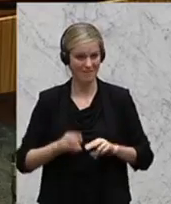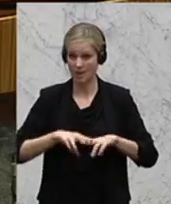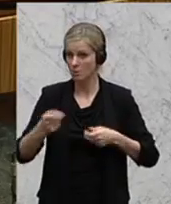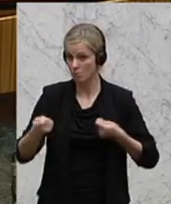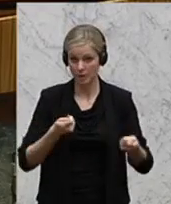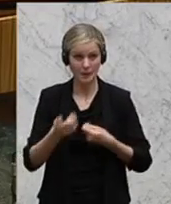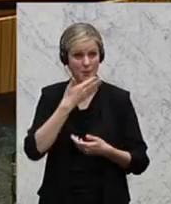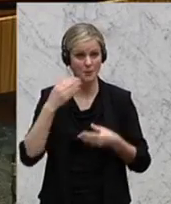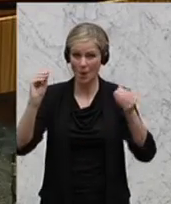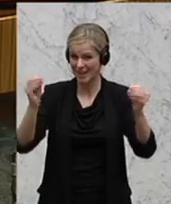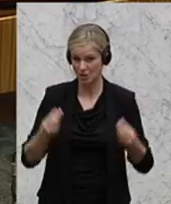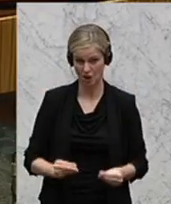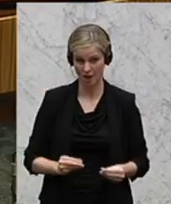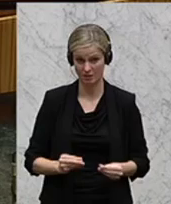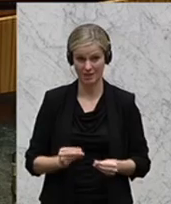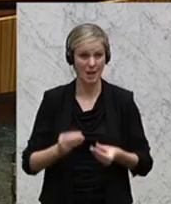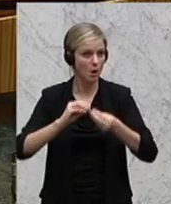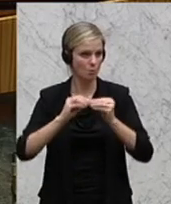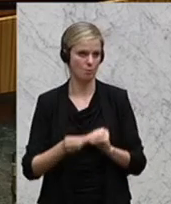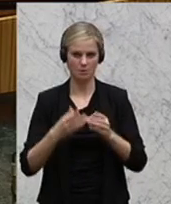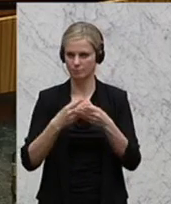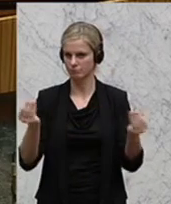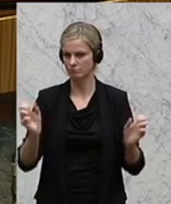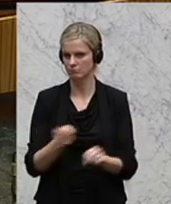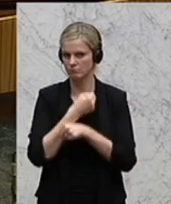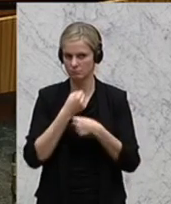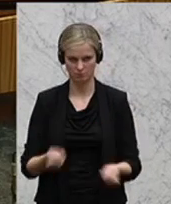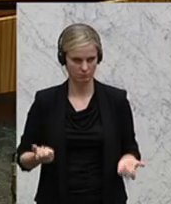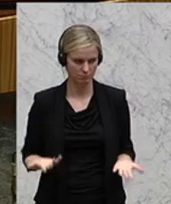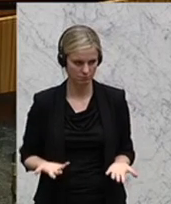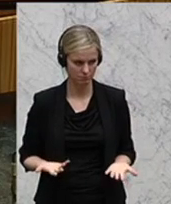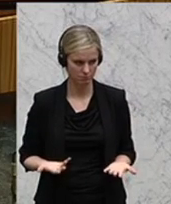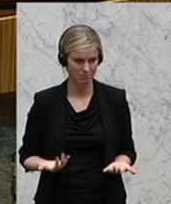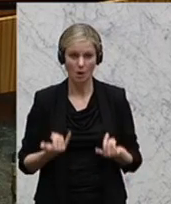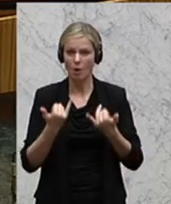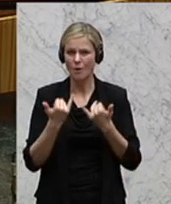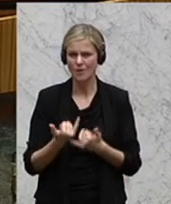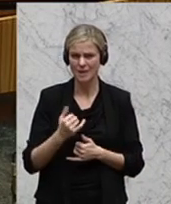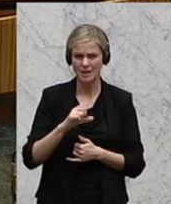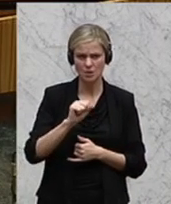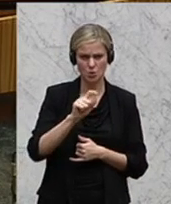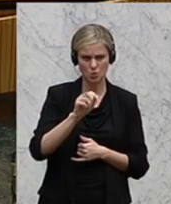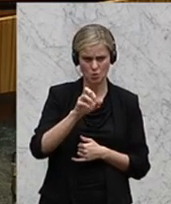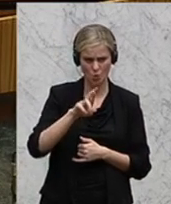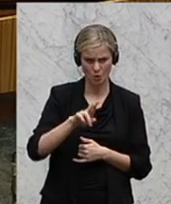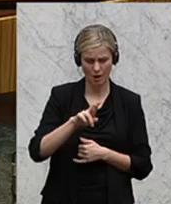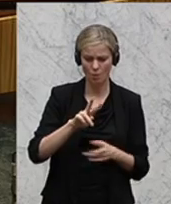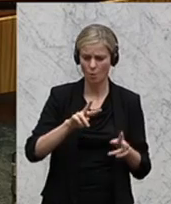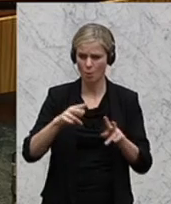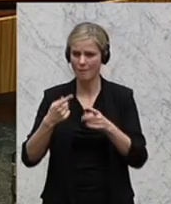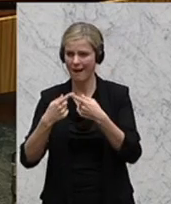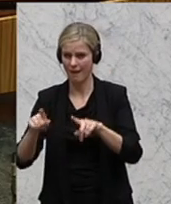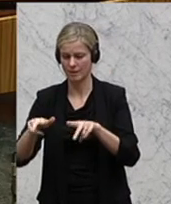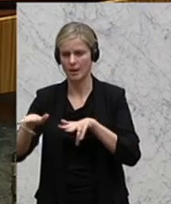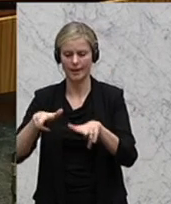wird, dann können die Probleme nicht gelöst werden. Und jetzt gehen wir von Stöger zu einem anderen Regierungsmitglied. Und da wird dann